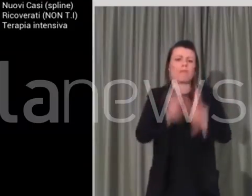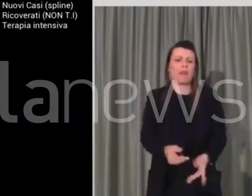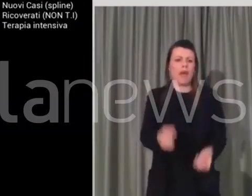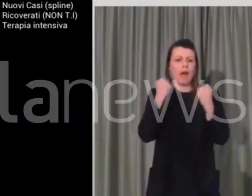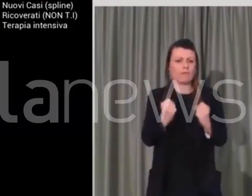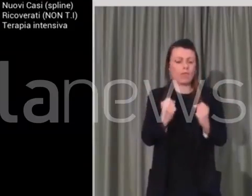quello che dovrete fare.